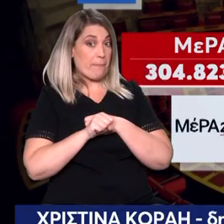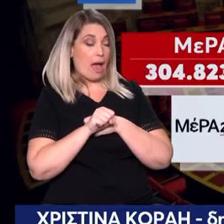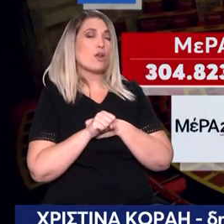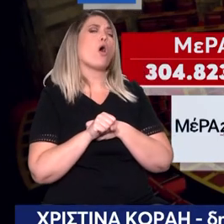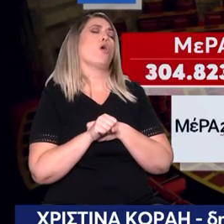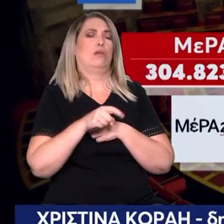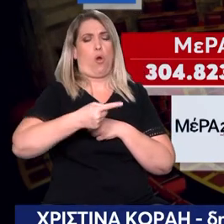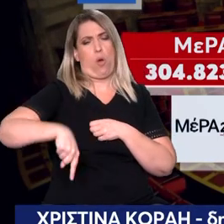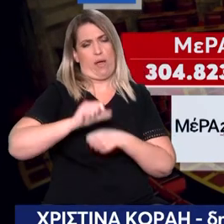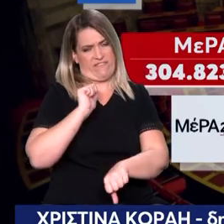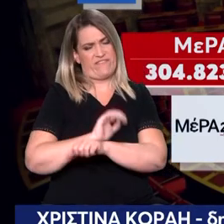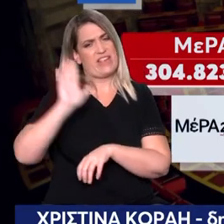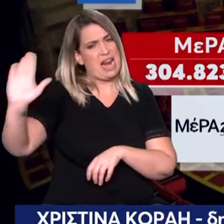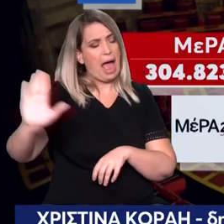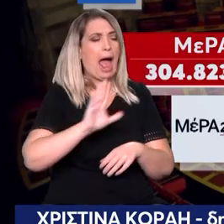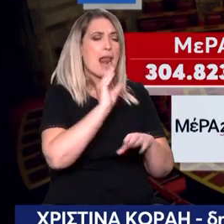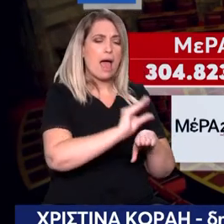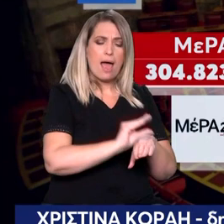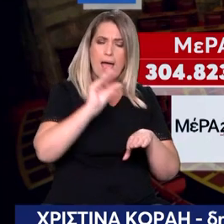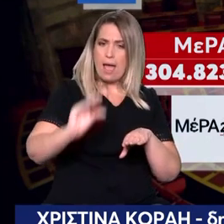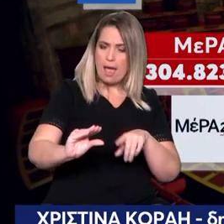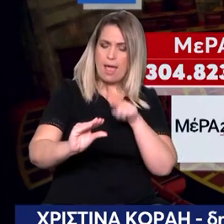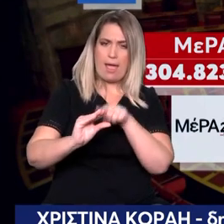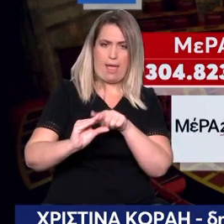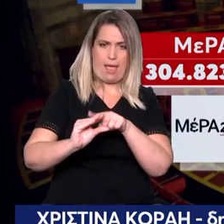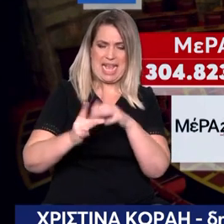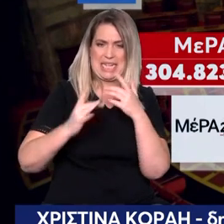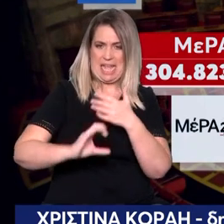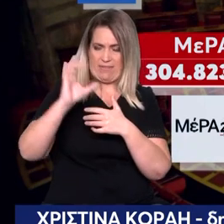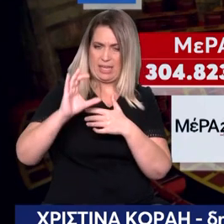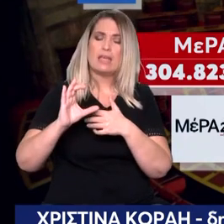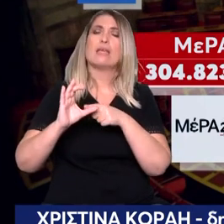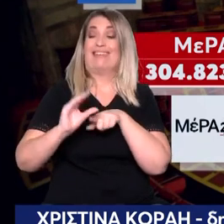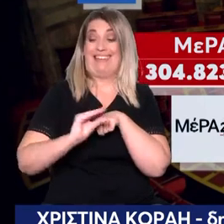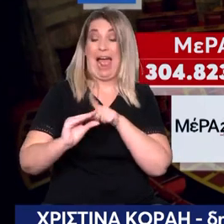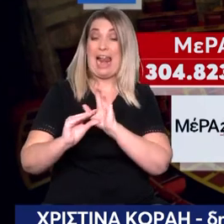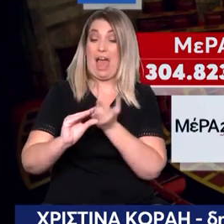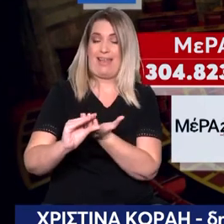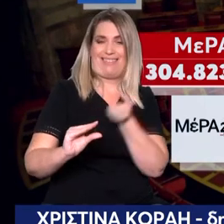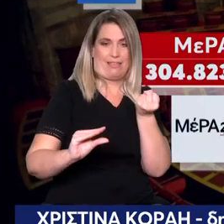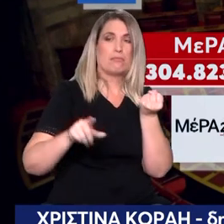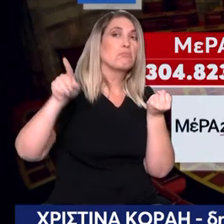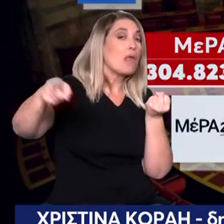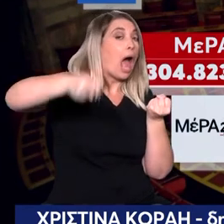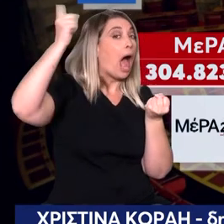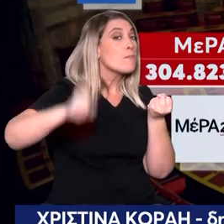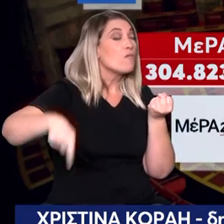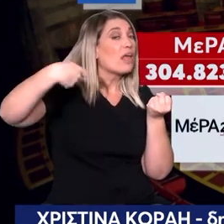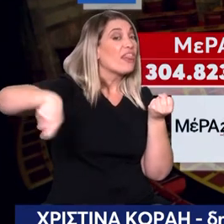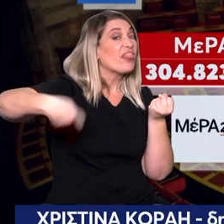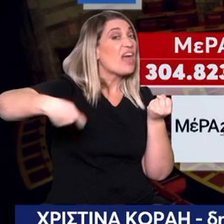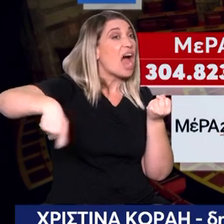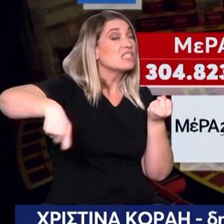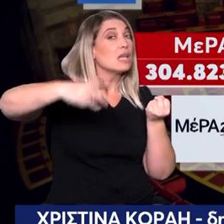φυλακή αλλά παρακρατώνται και στο τέλος όταν τελευτατικής η απόφαση αναθρωθούν θα τα